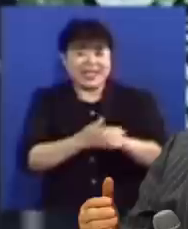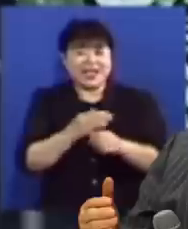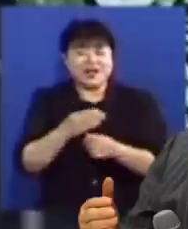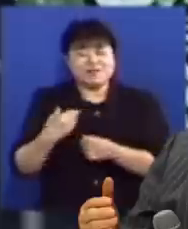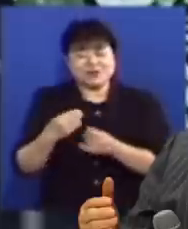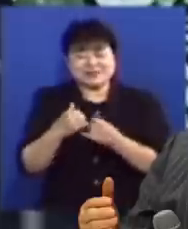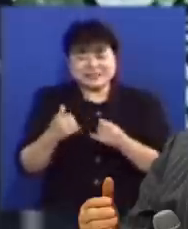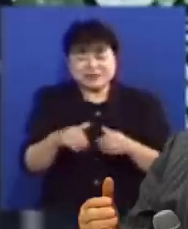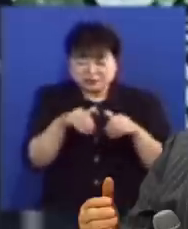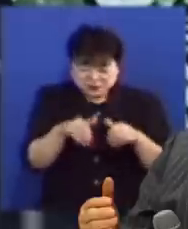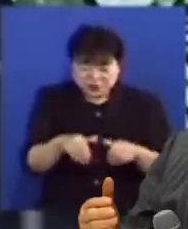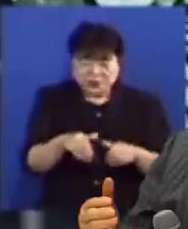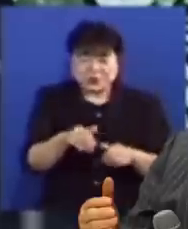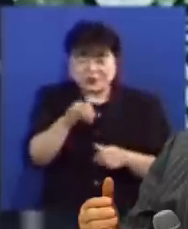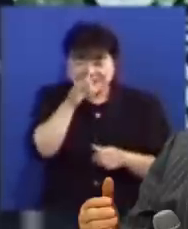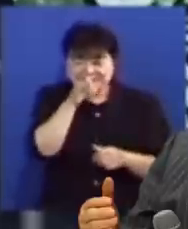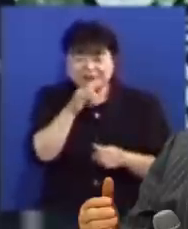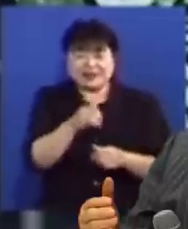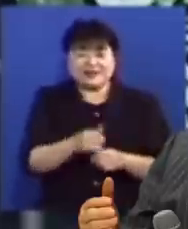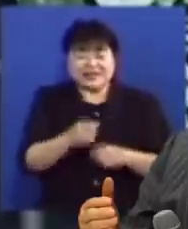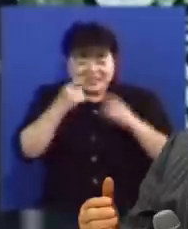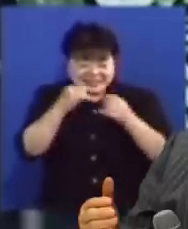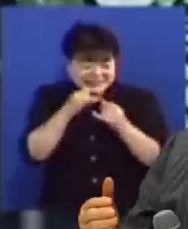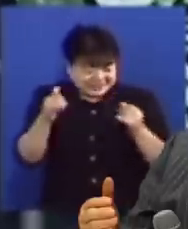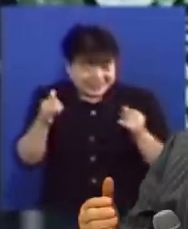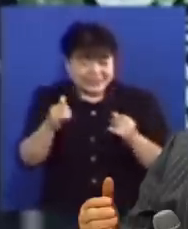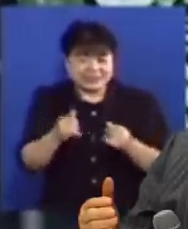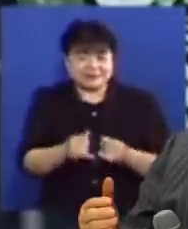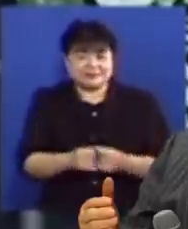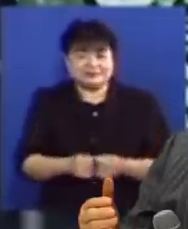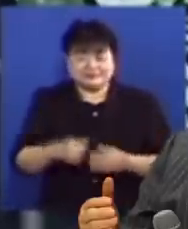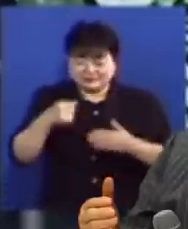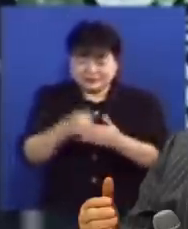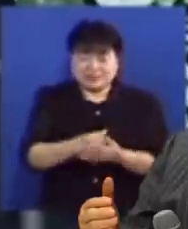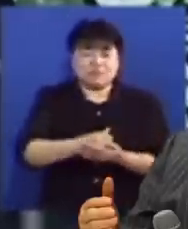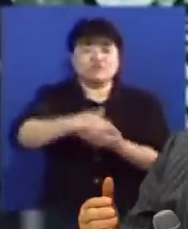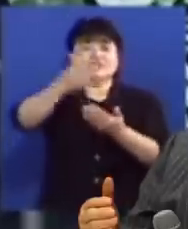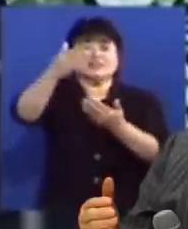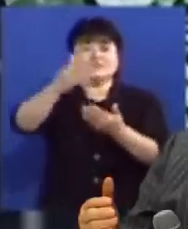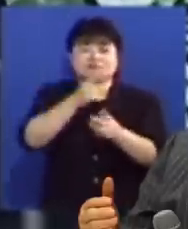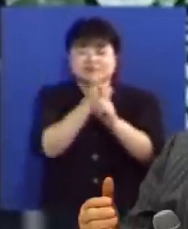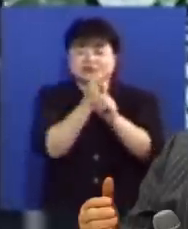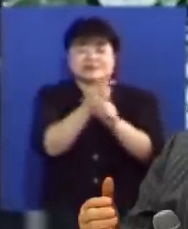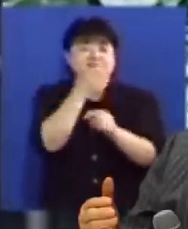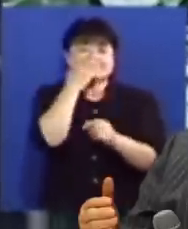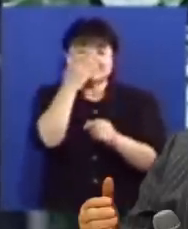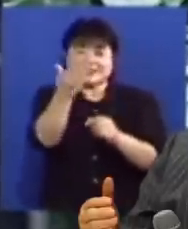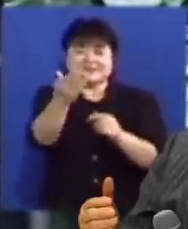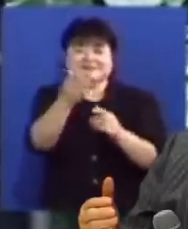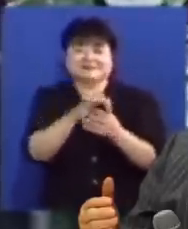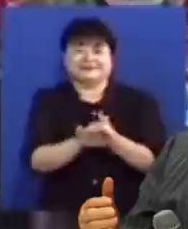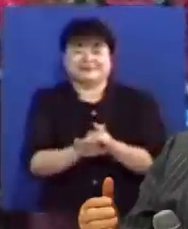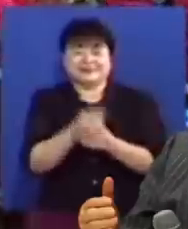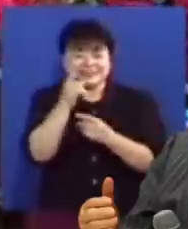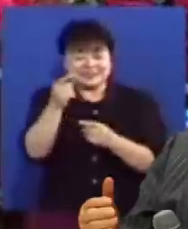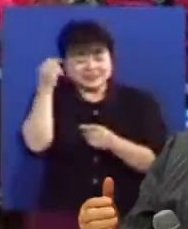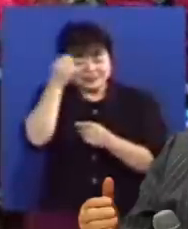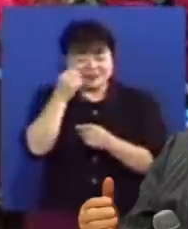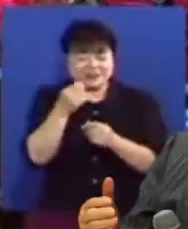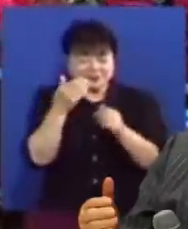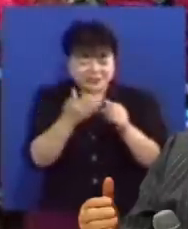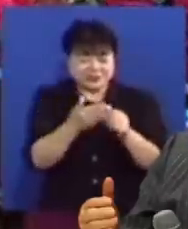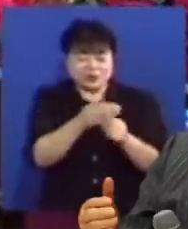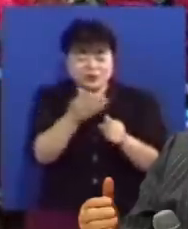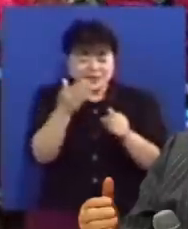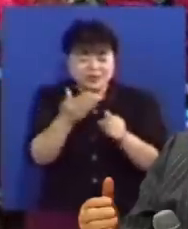사람이 종돌을 가지 여러분처럼 깨달은 사람은 단호하게 물리치고 이길 수가 있는 것입니다 이것이 바로 성령께서